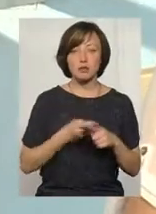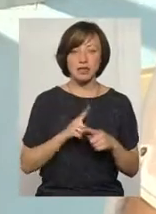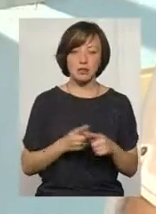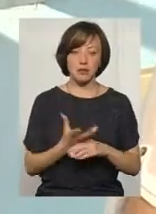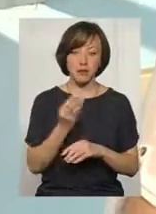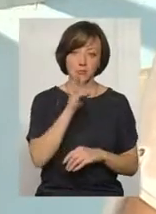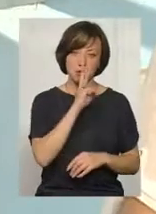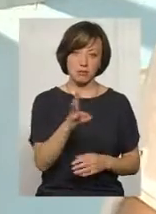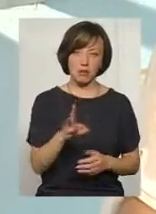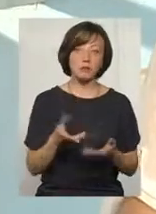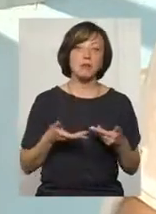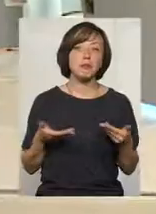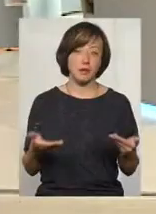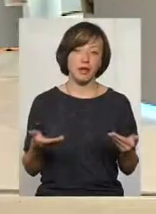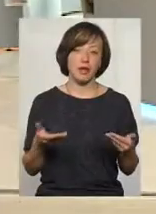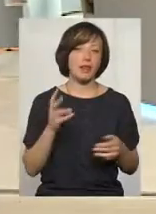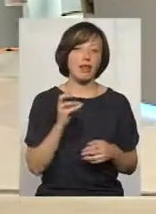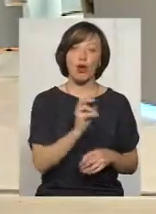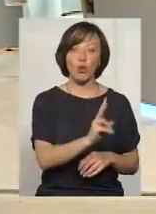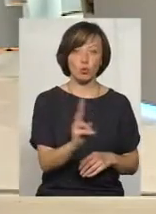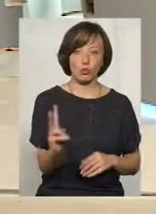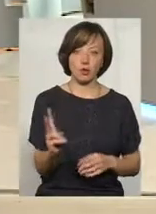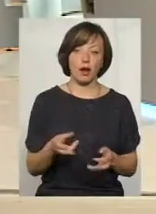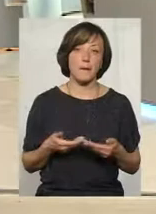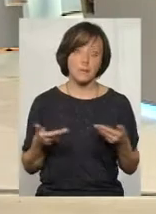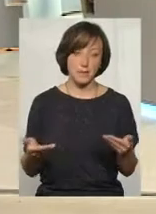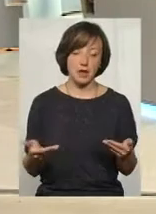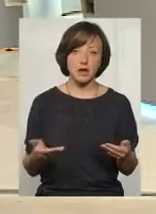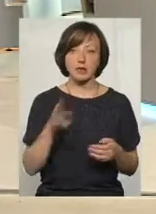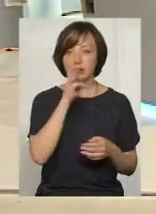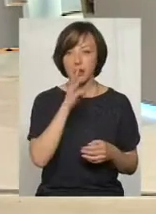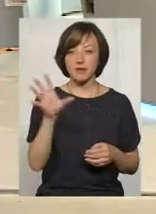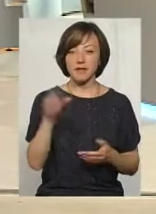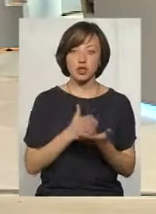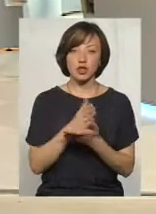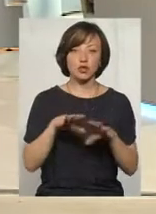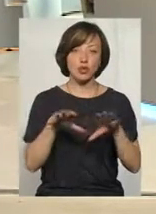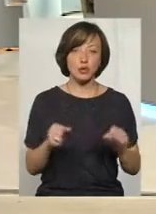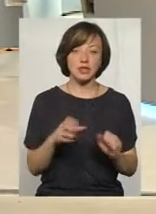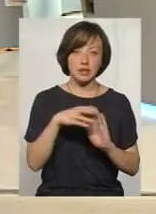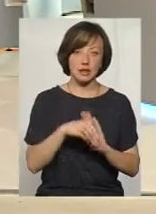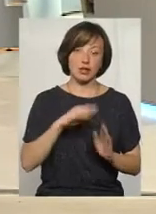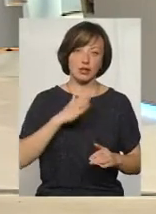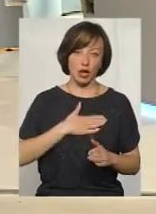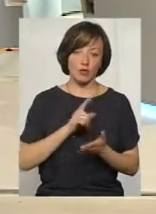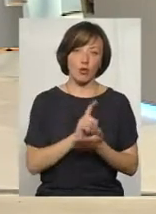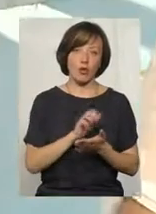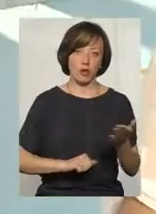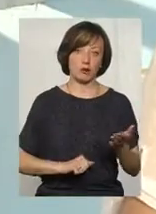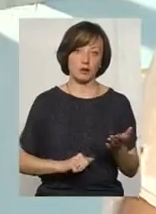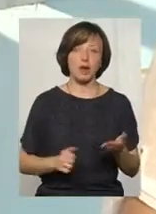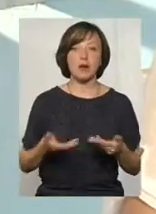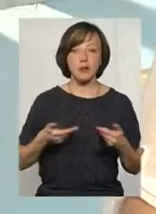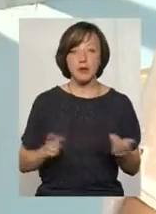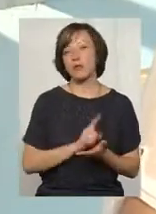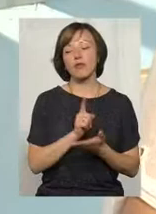платимо йому зарплату. Ми, не хтось, а ми, тому що зарплата всіх чиновників складається з наших податків. Ми